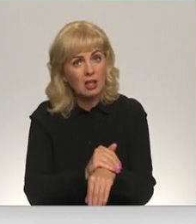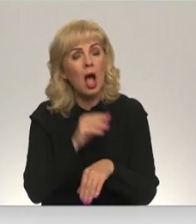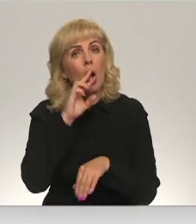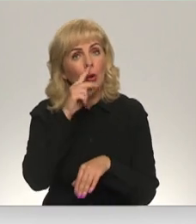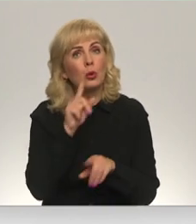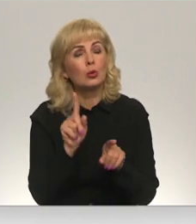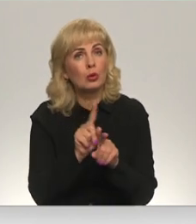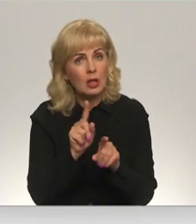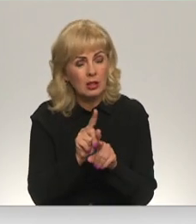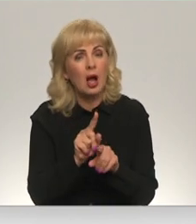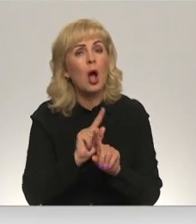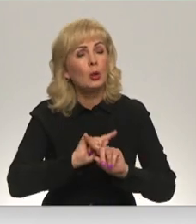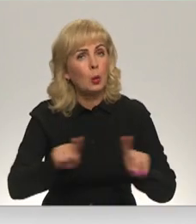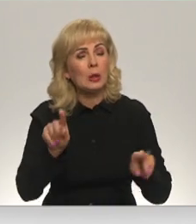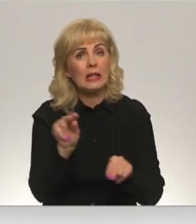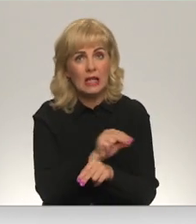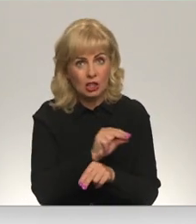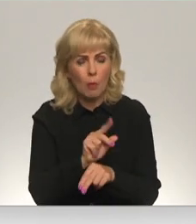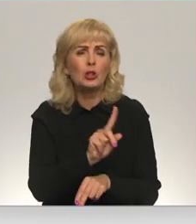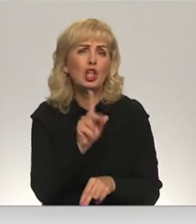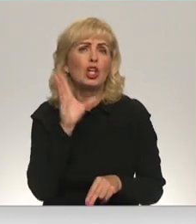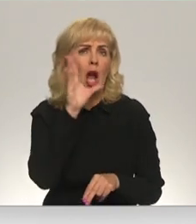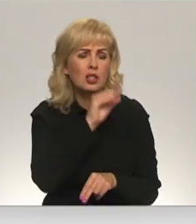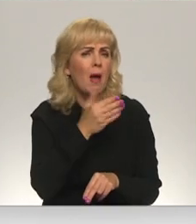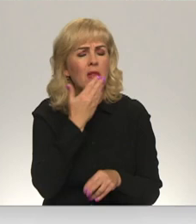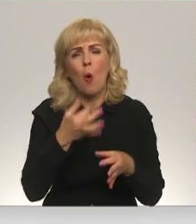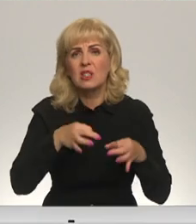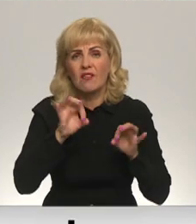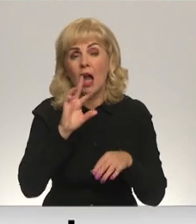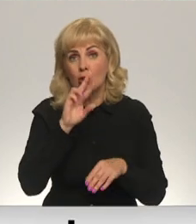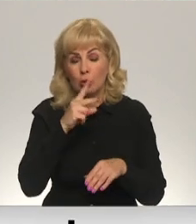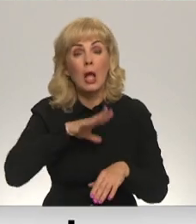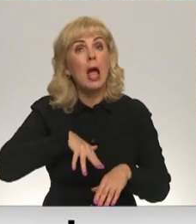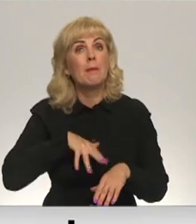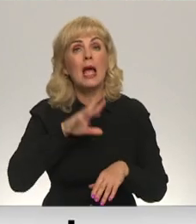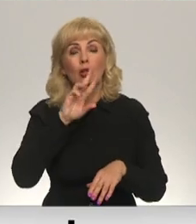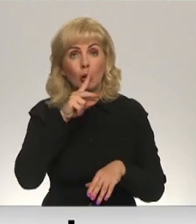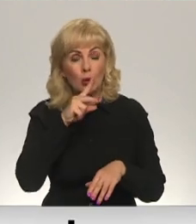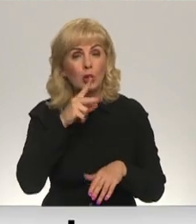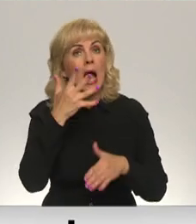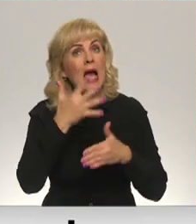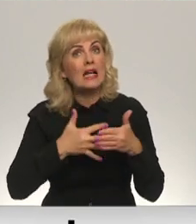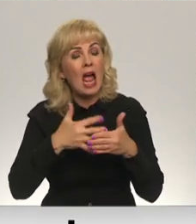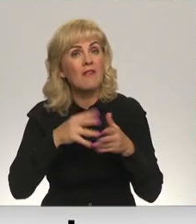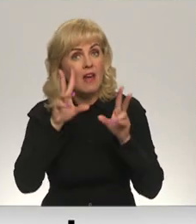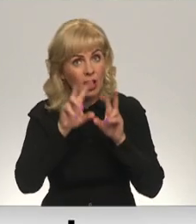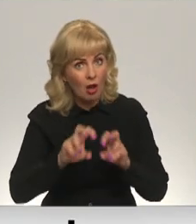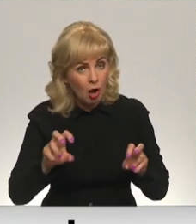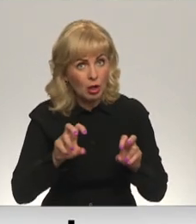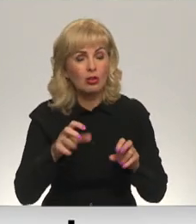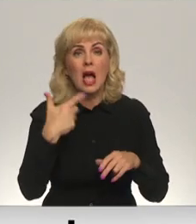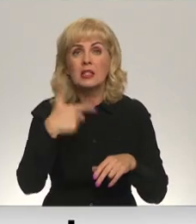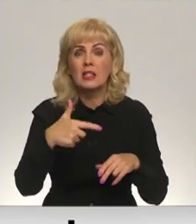arī operatīvi izlabotas un viņas ir iespējams izlabot. Tās nav nozīmības kļūdas. Taču bez kļūdām revidenti atklājuši arī ap 70